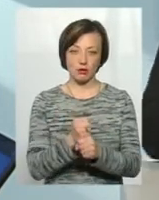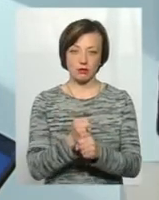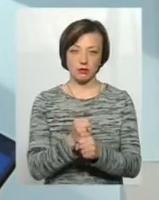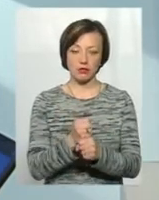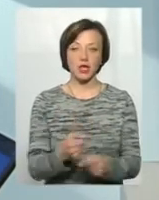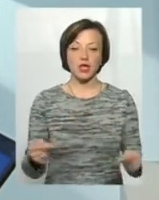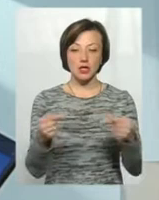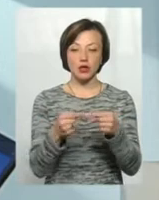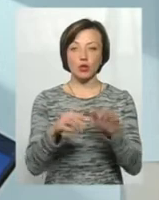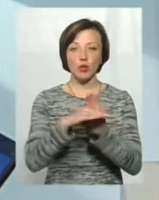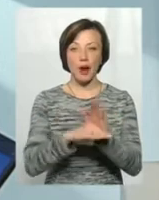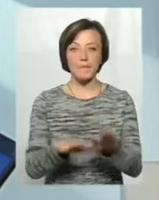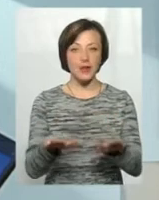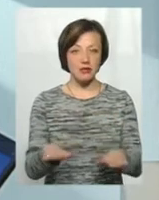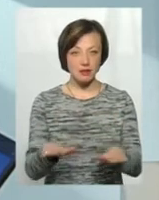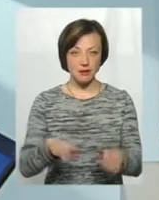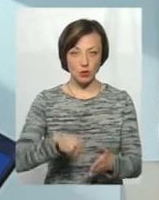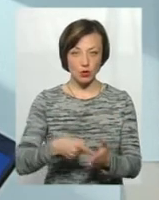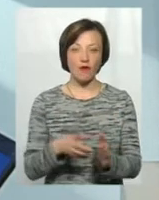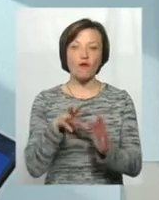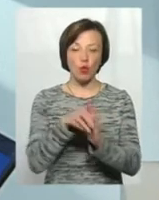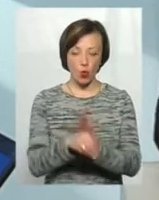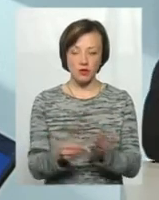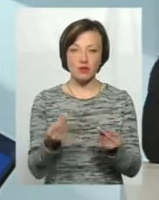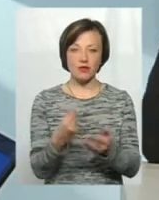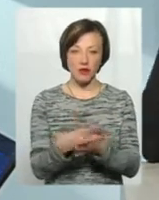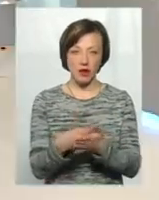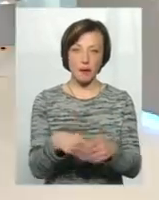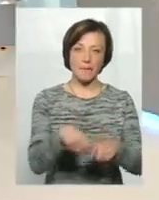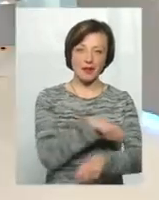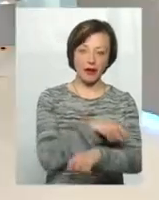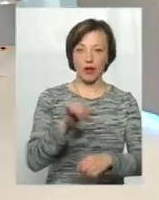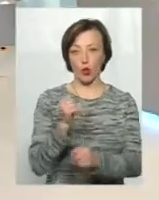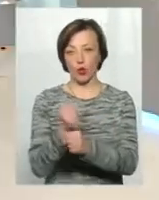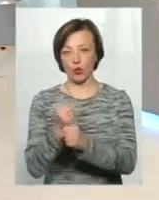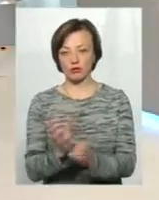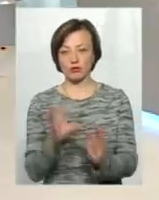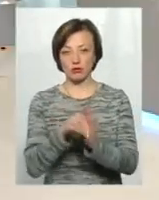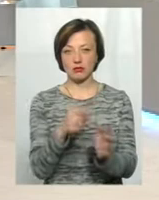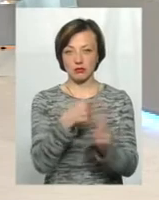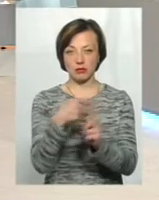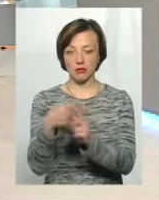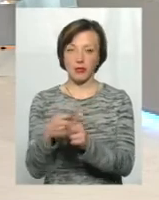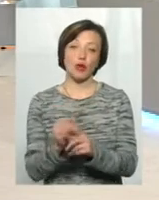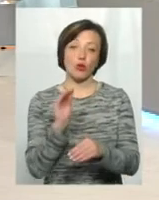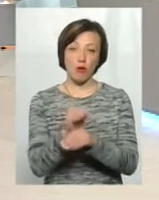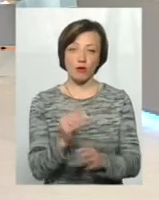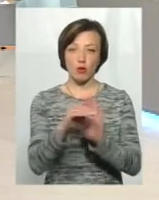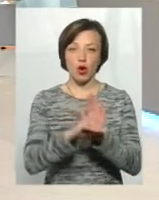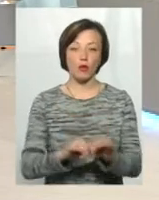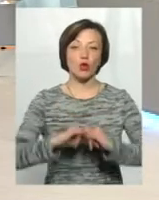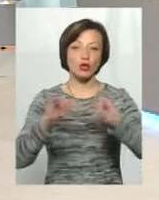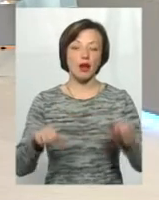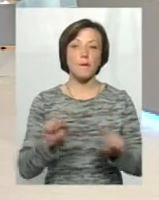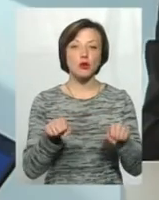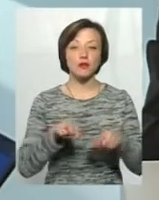Згідно програми місцевої, міської, сюди входять і вартість, і робіт. Тому це доповнює програму і розширяє можливості